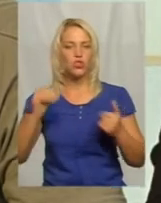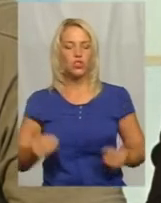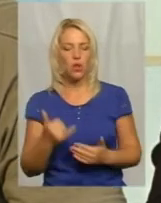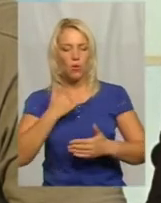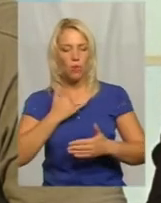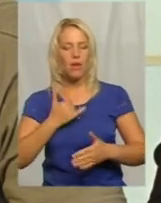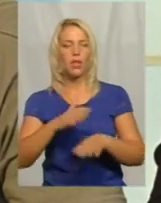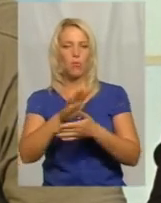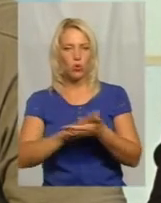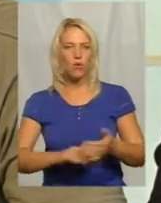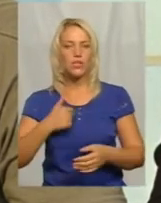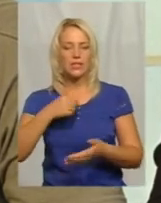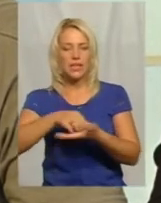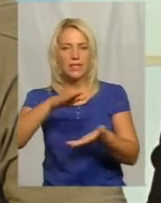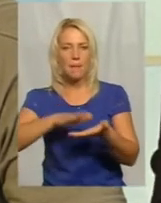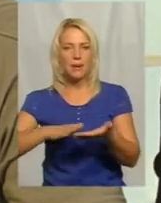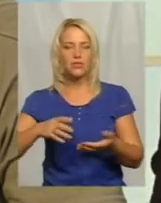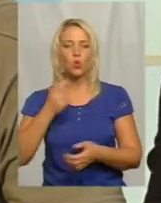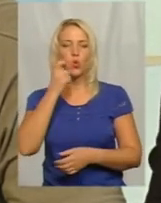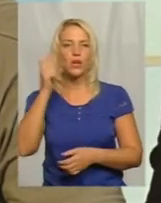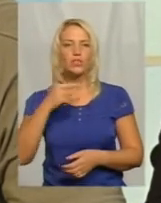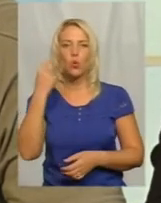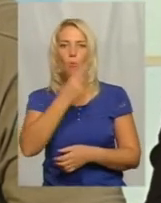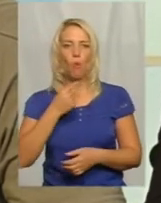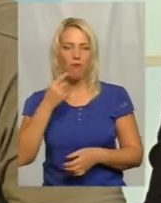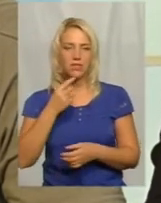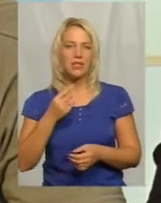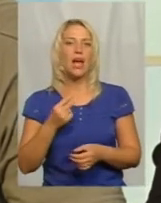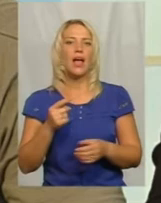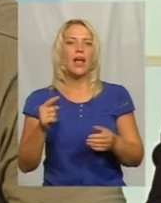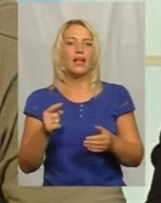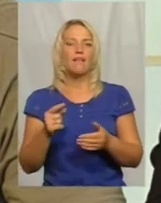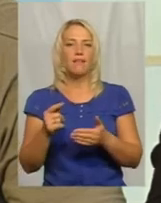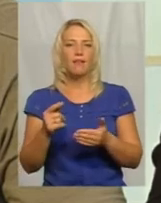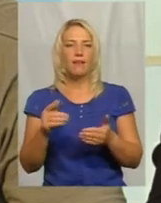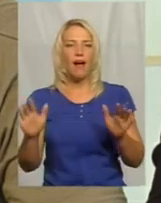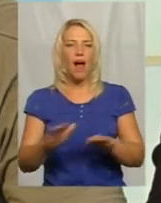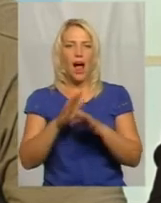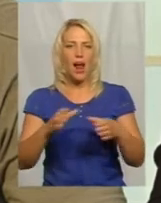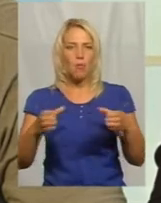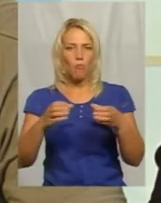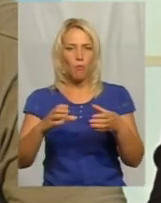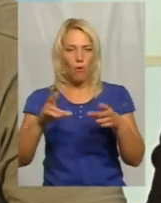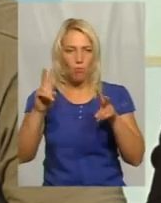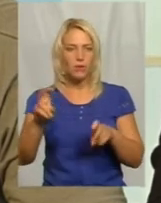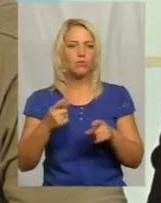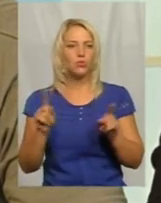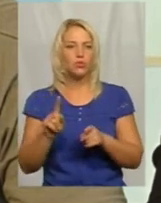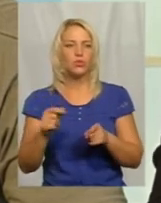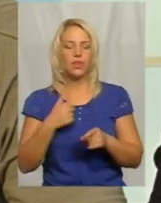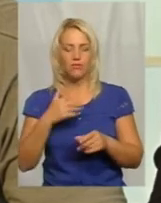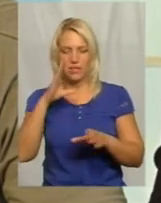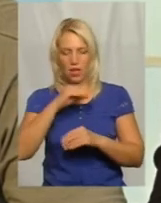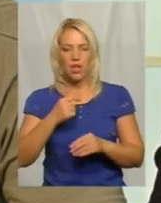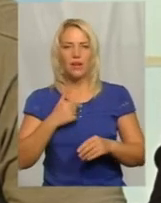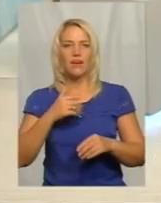країномовний альбом і все це я вмію об'єднувати, тому що вистачає часу мені навіть і в